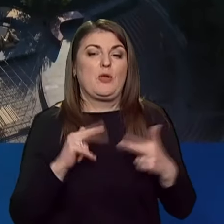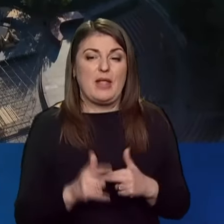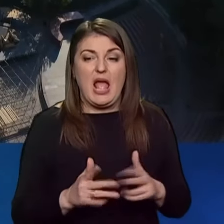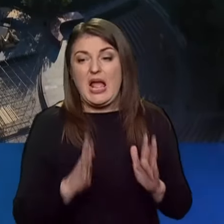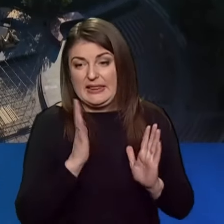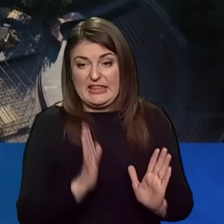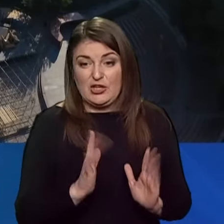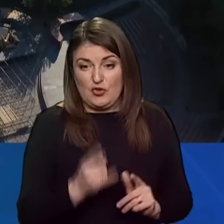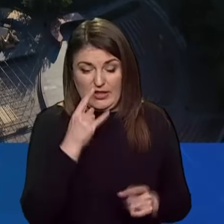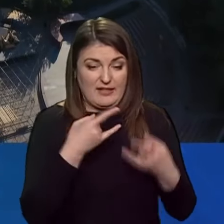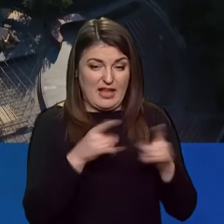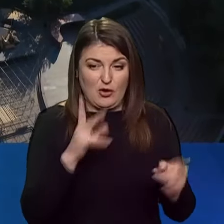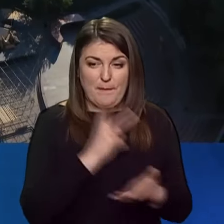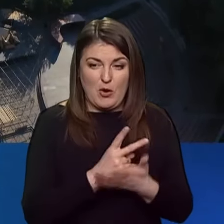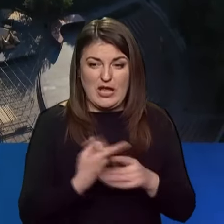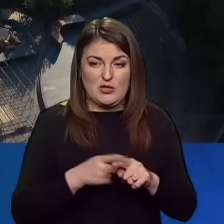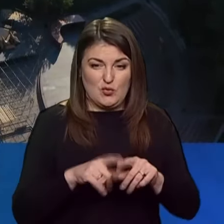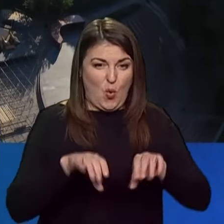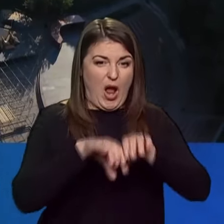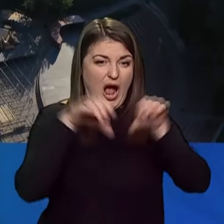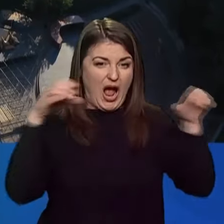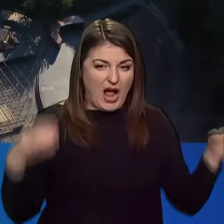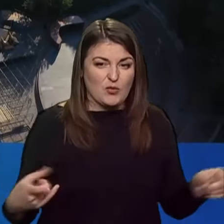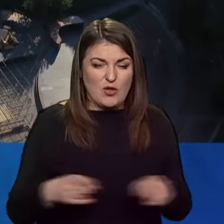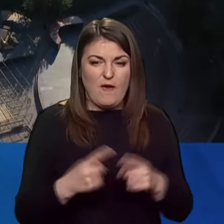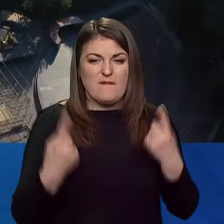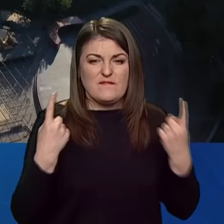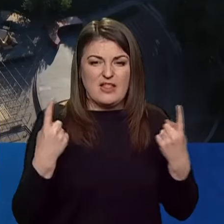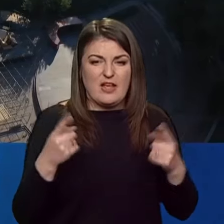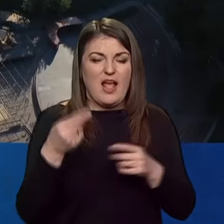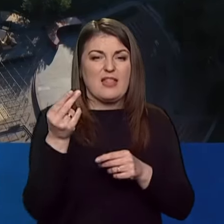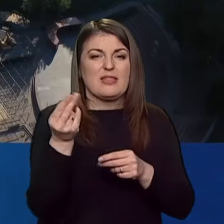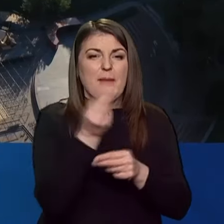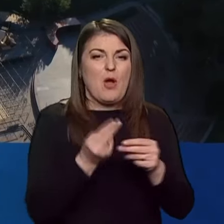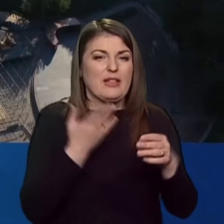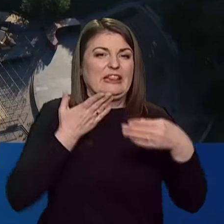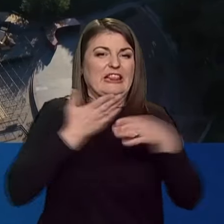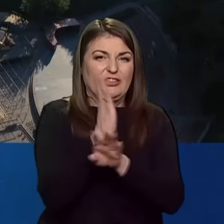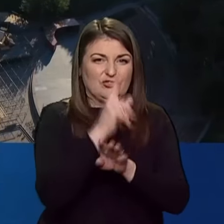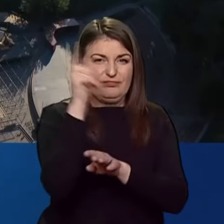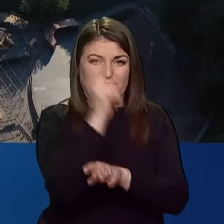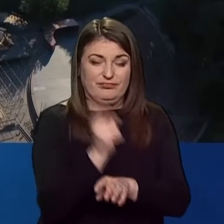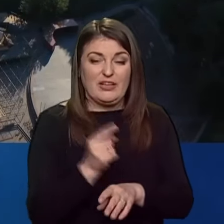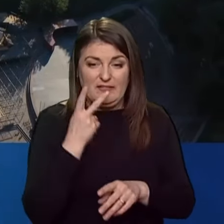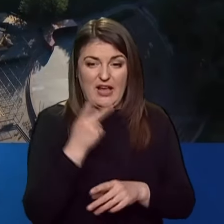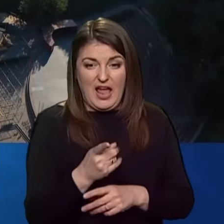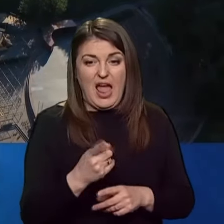от тільки що на екрані показували цю арку з великою намальованою тріщиною, так? І